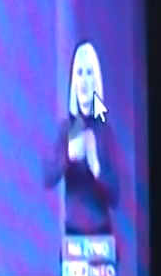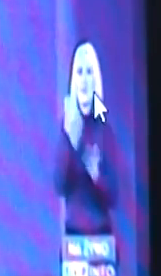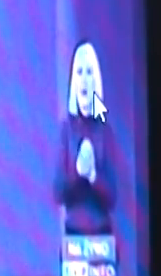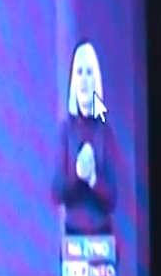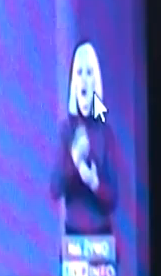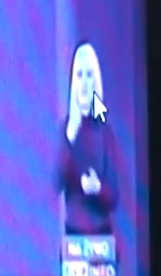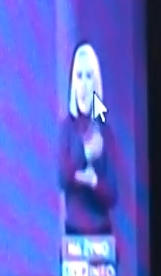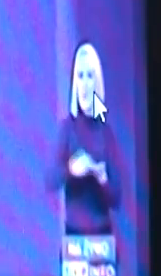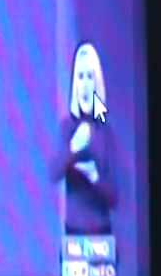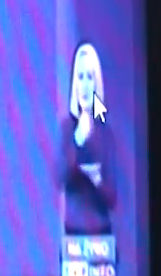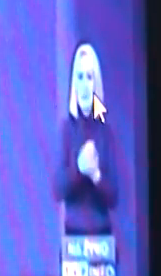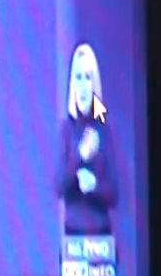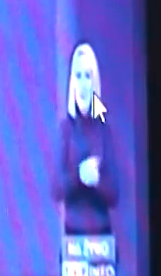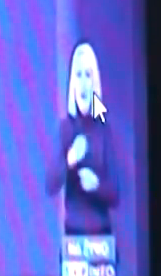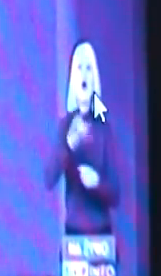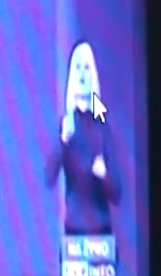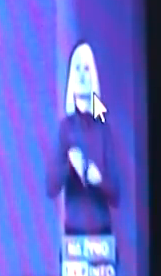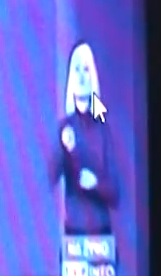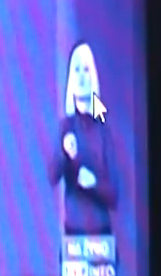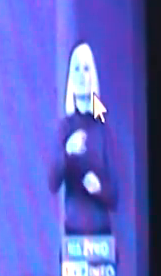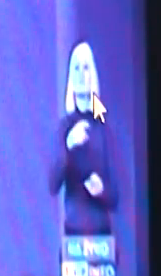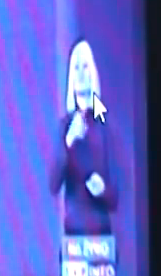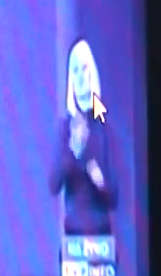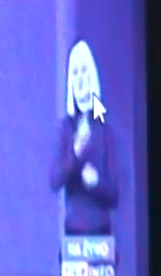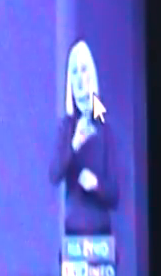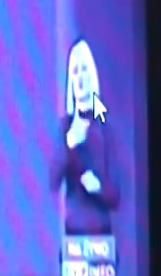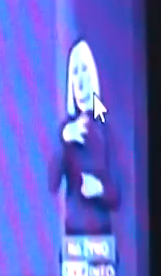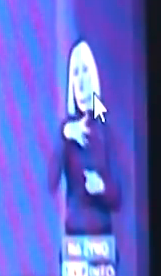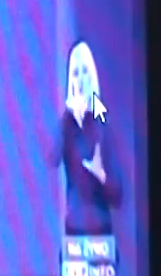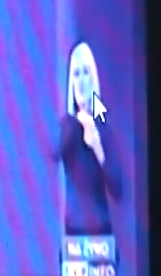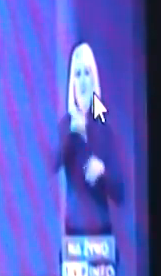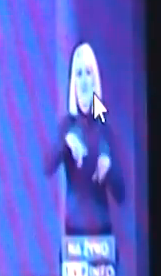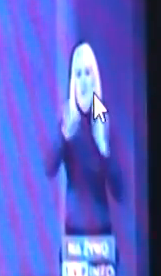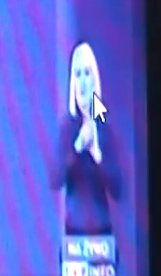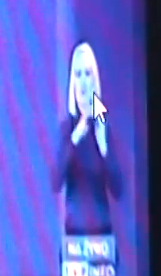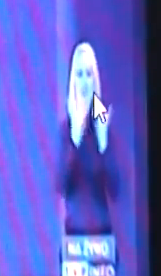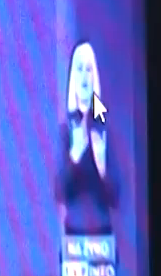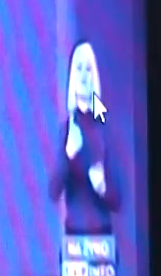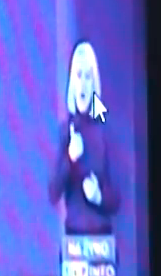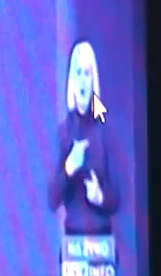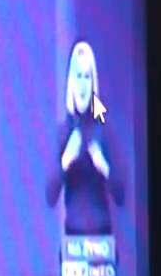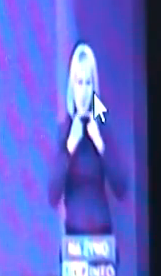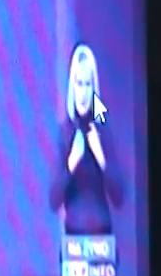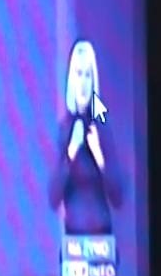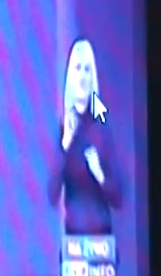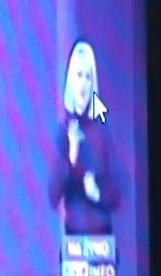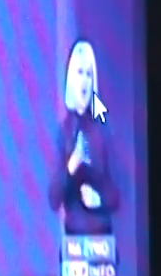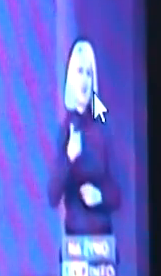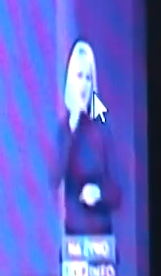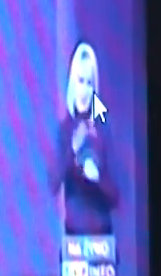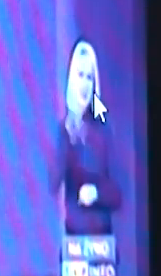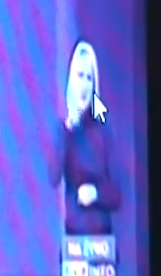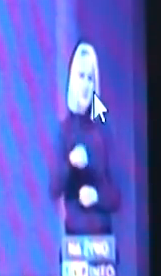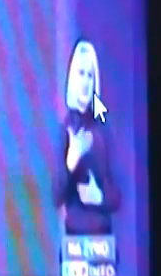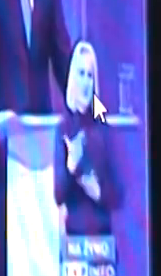prerogatywą prezydenta artykuł 13 ust. 2b ustawy konstytucyjnej.